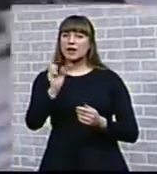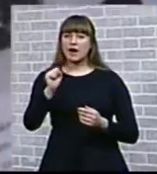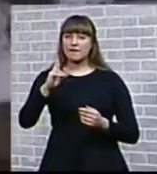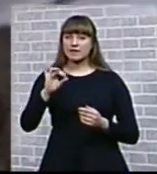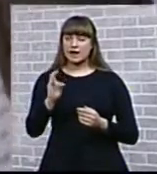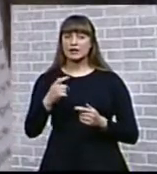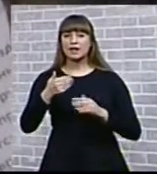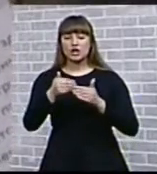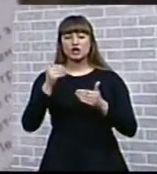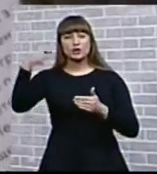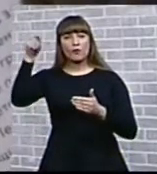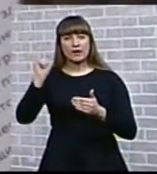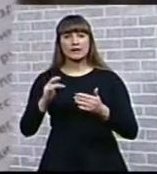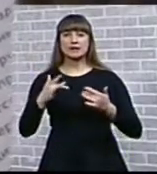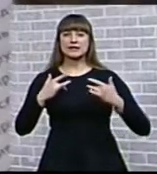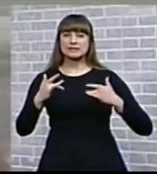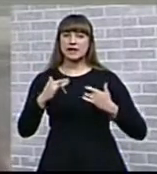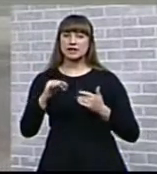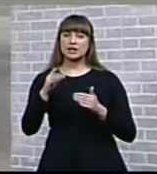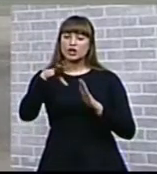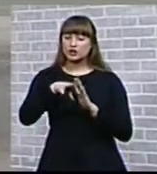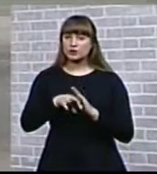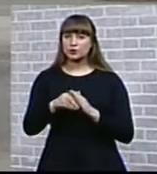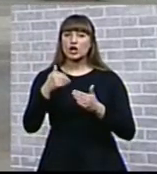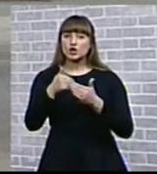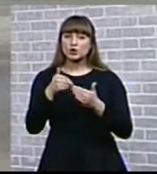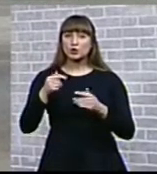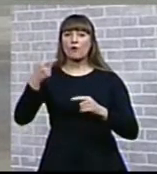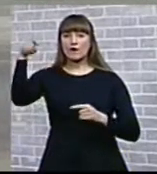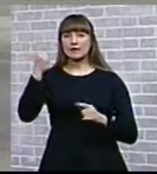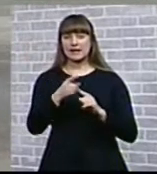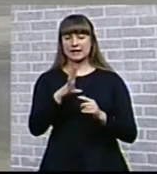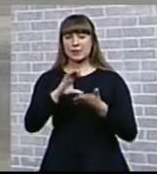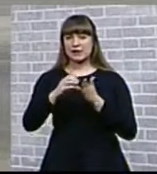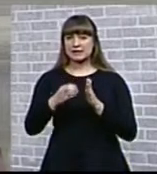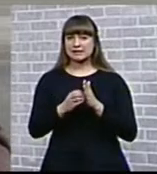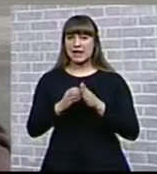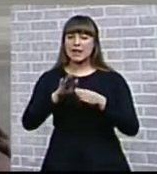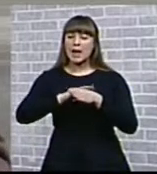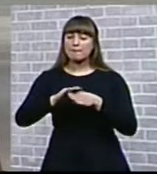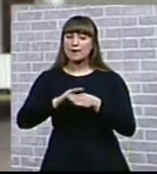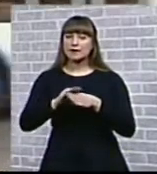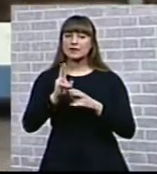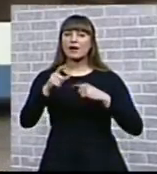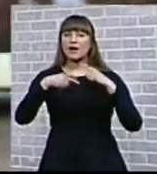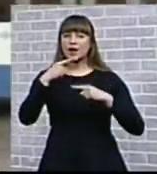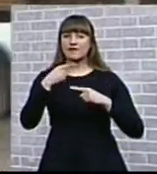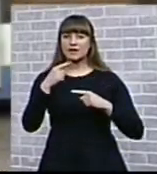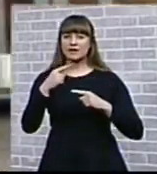довоенный облик театра, и его внутреннее убранство. До войны это было здание, покрытое, как говорят,